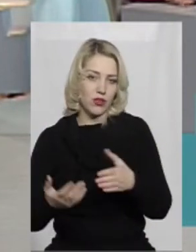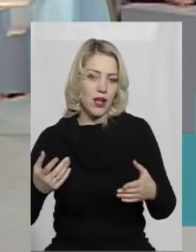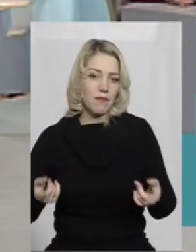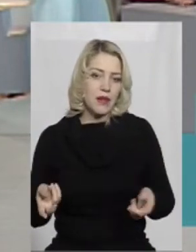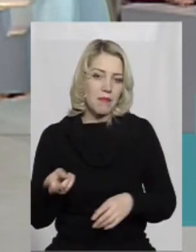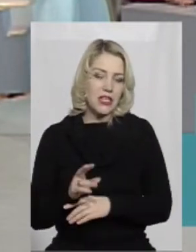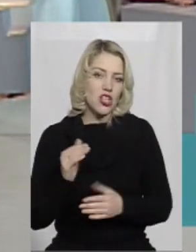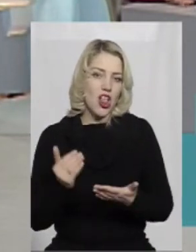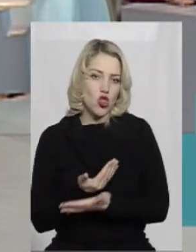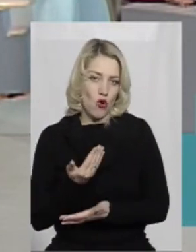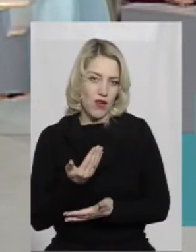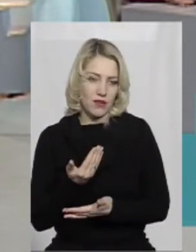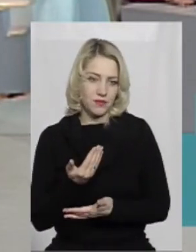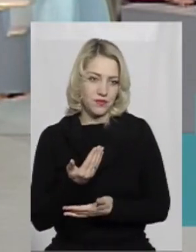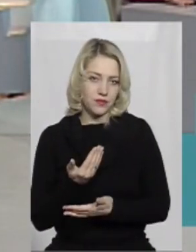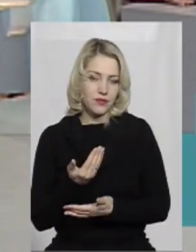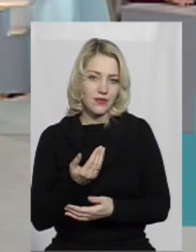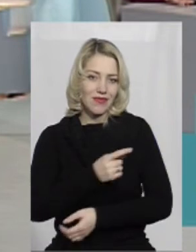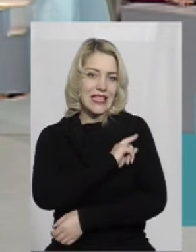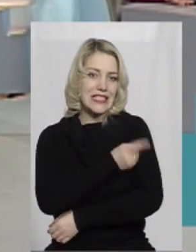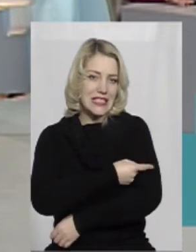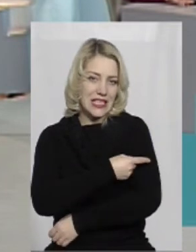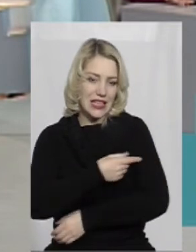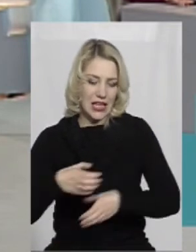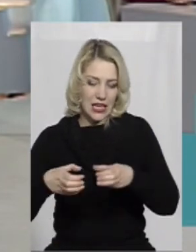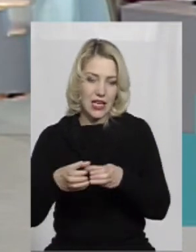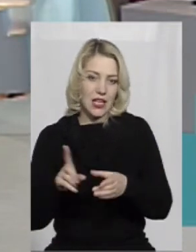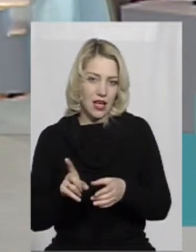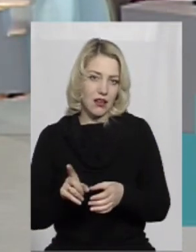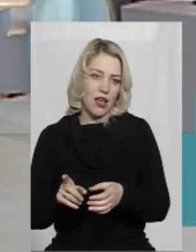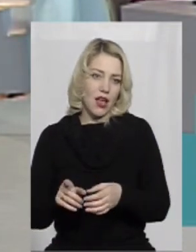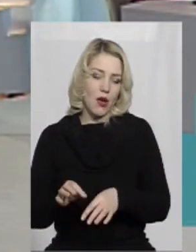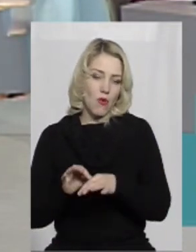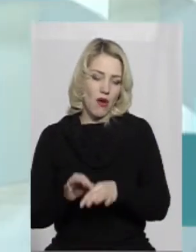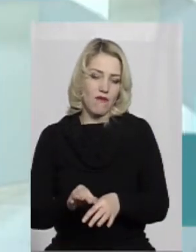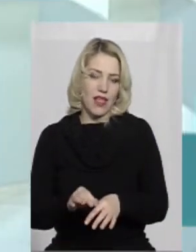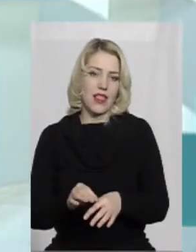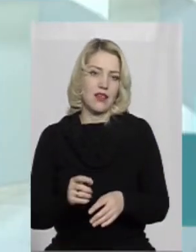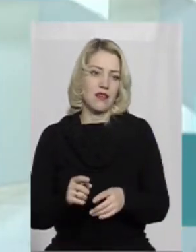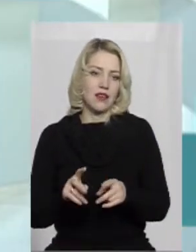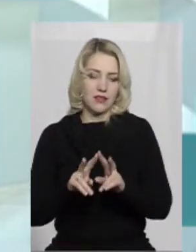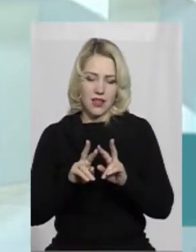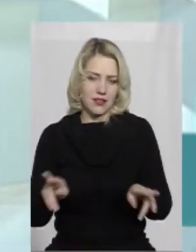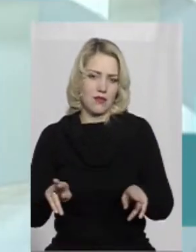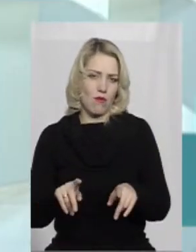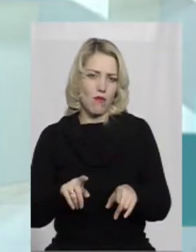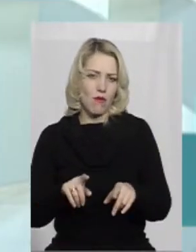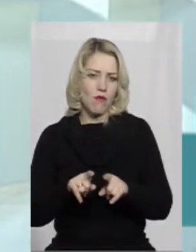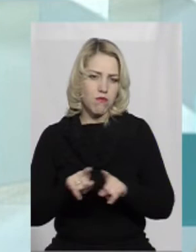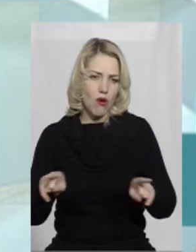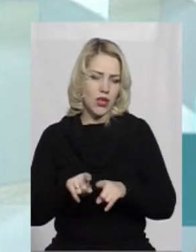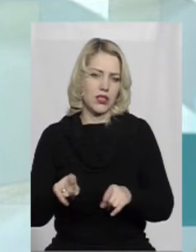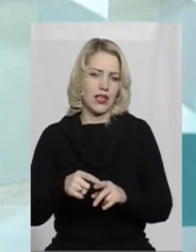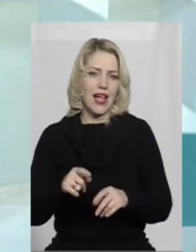власне, сила, яка повела політику ту ж саму, імперіалістичну. І з царської